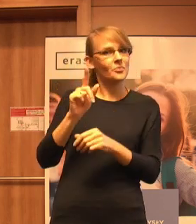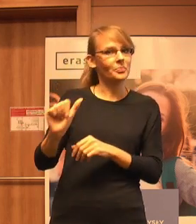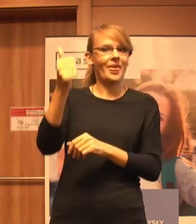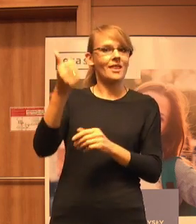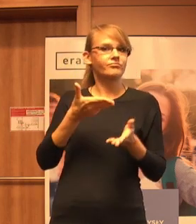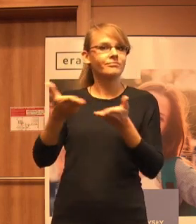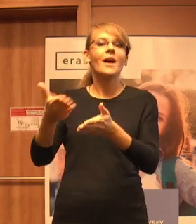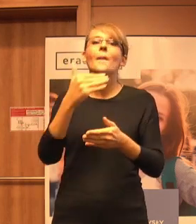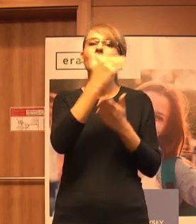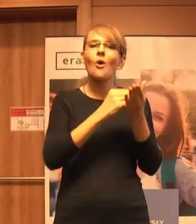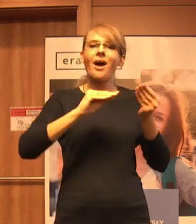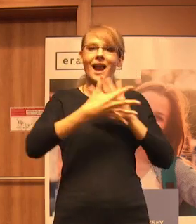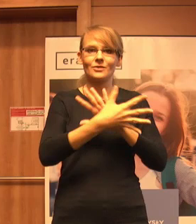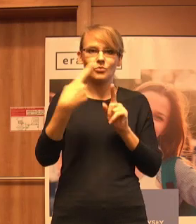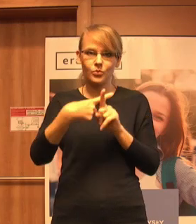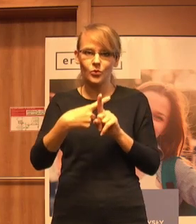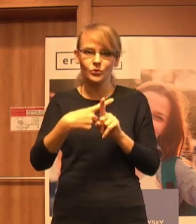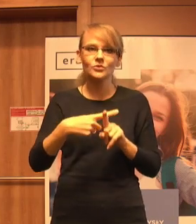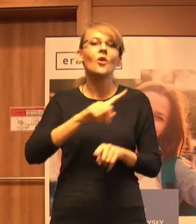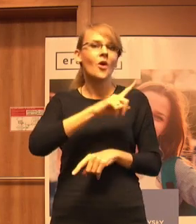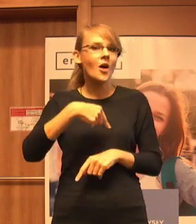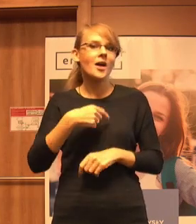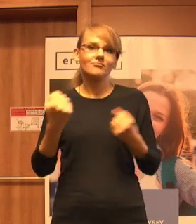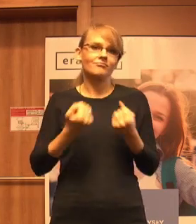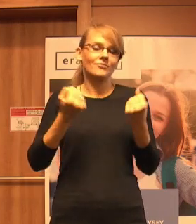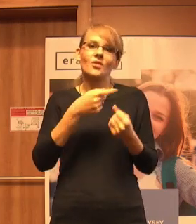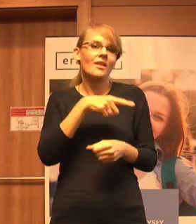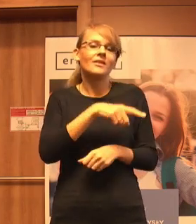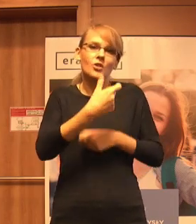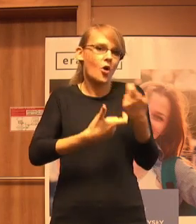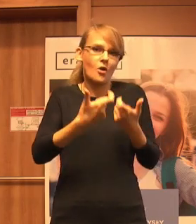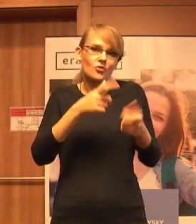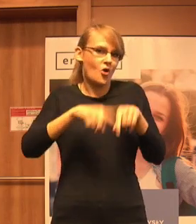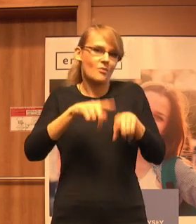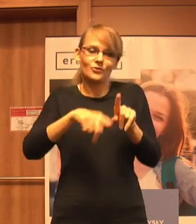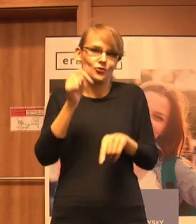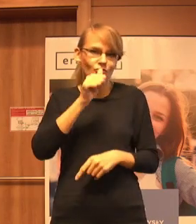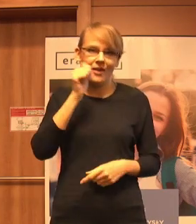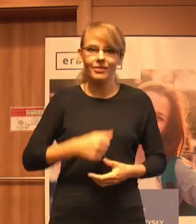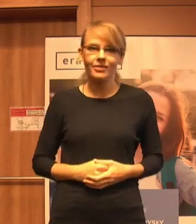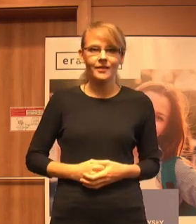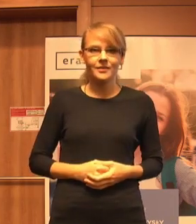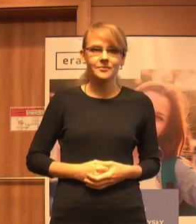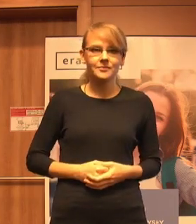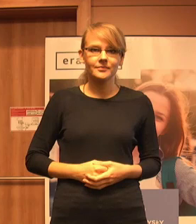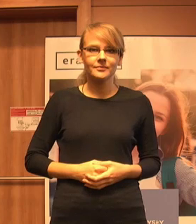jest to, w naszym działaniu jest to taki chleb powszedni. Niemniej jednak też czasami